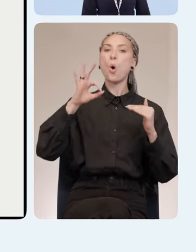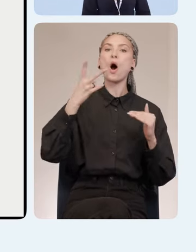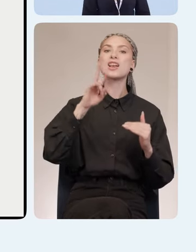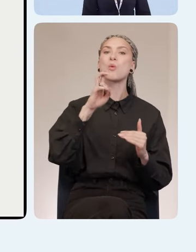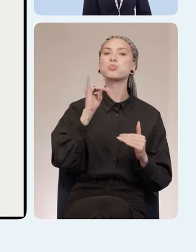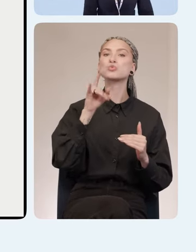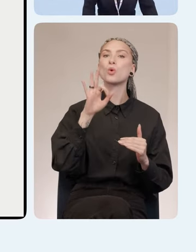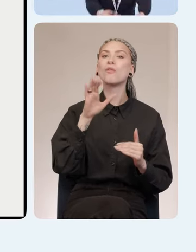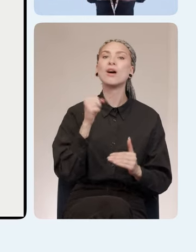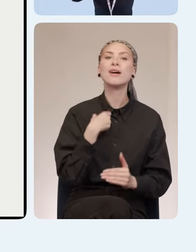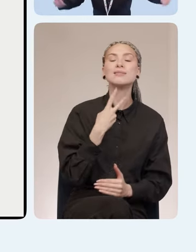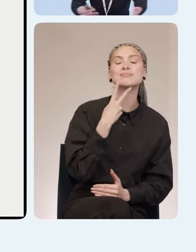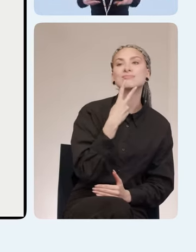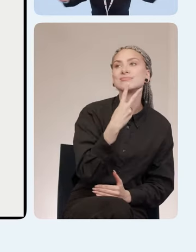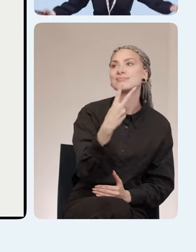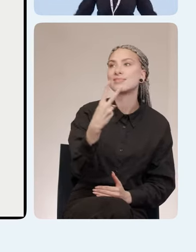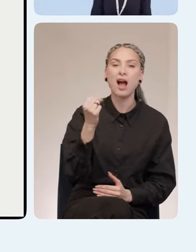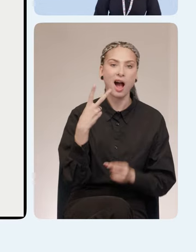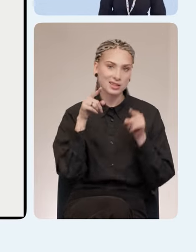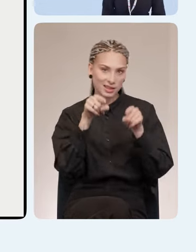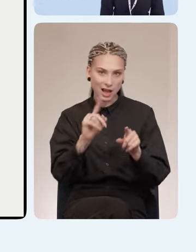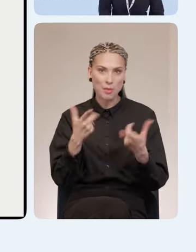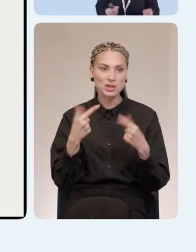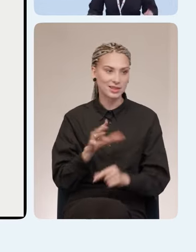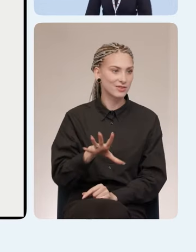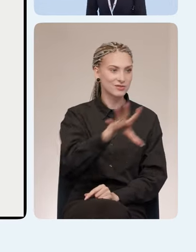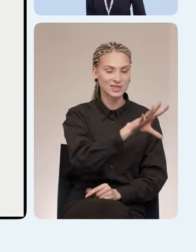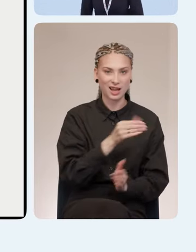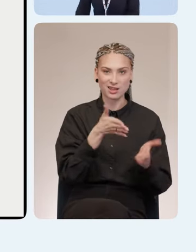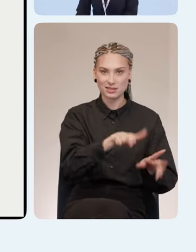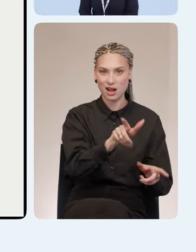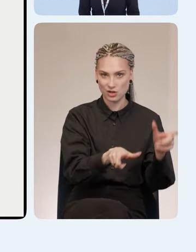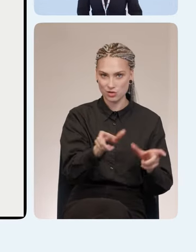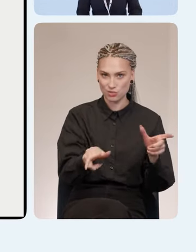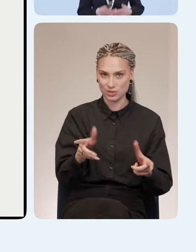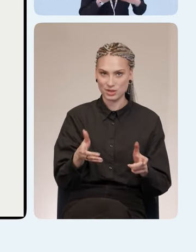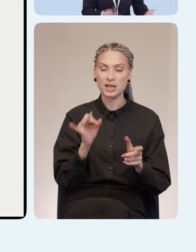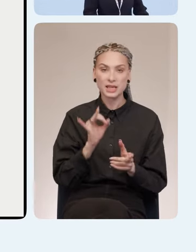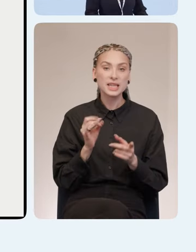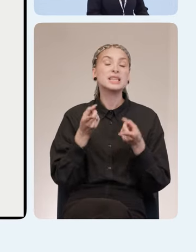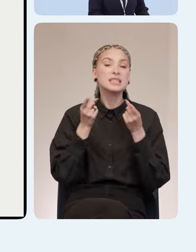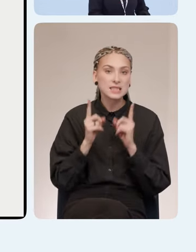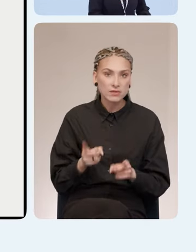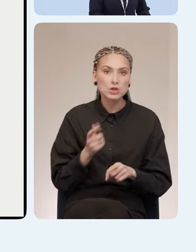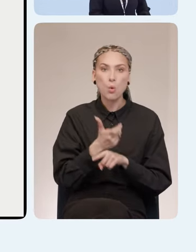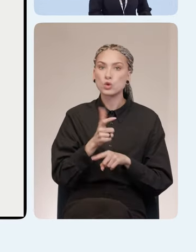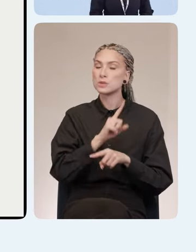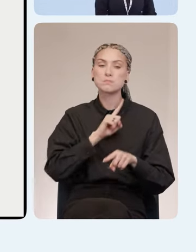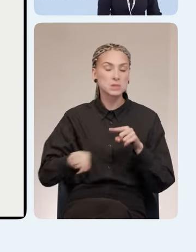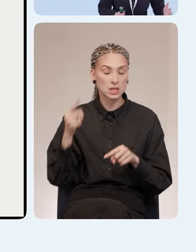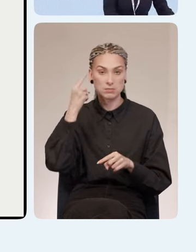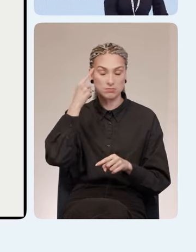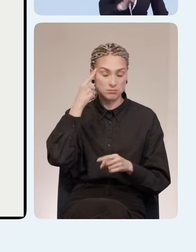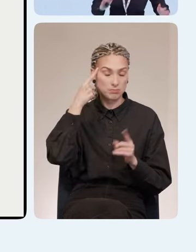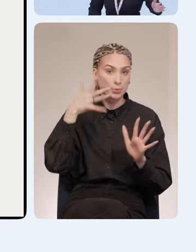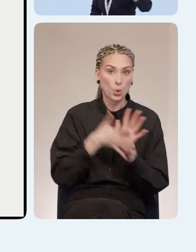смотреть, а не там, где мы все остальные. И действительно очень быстро сообразили ребята прямо